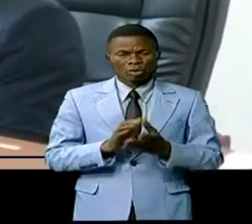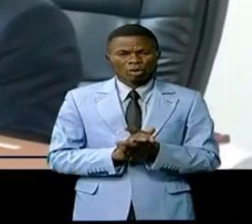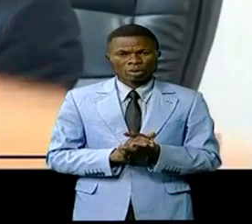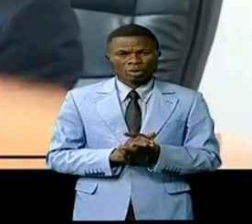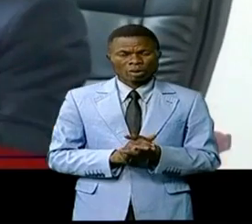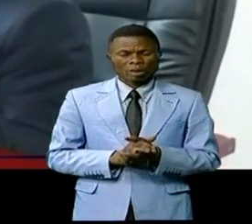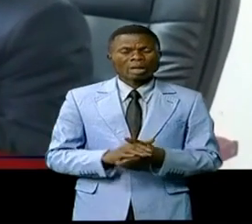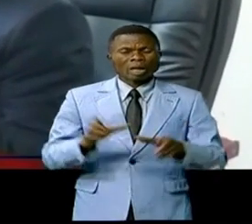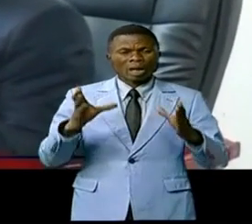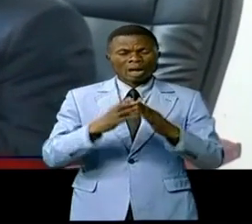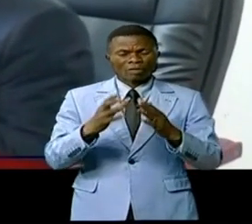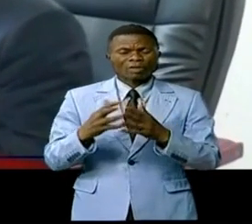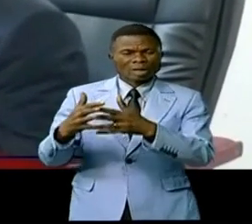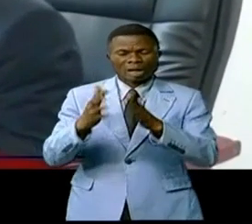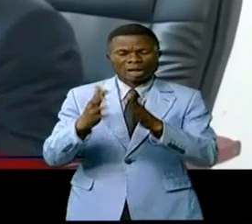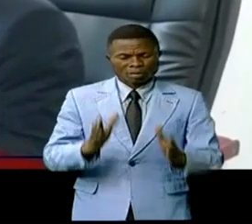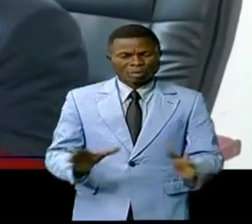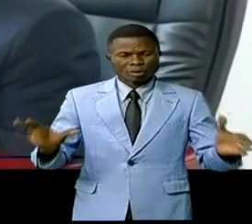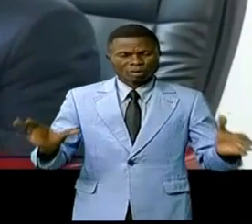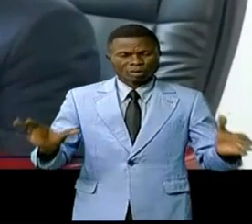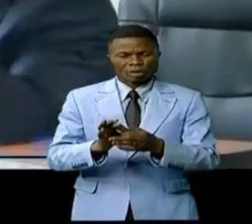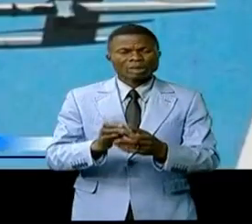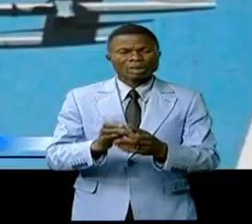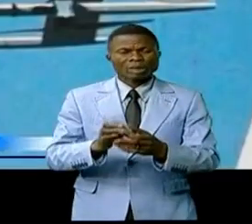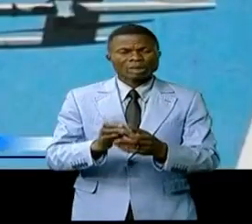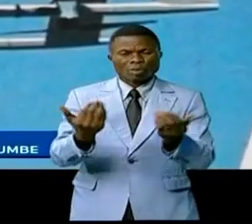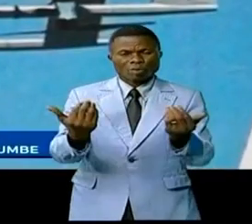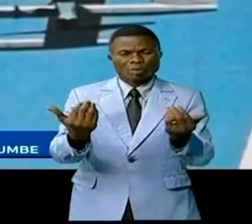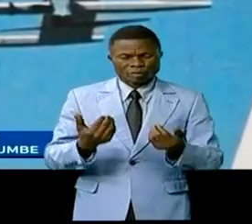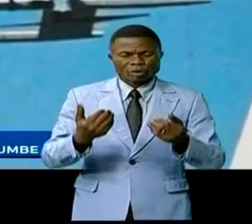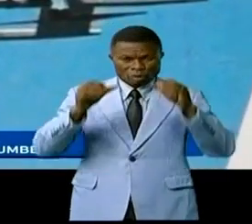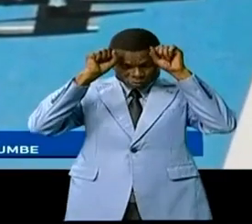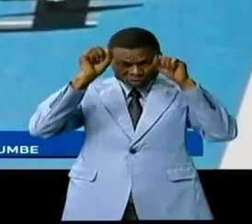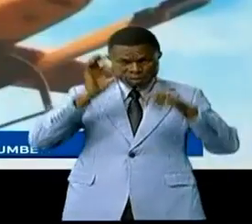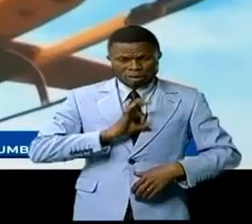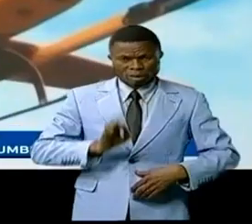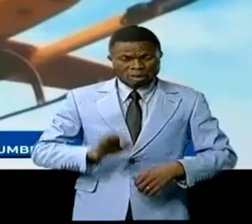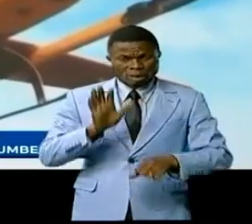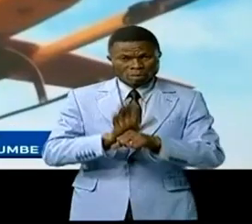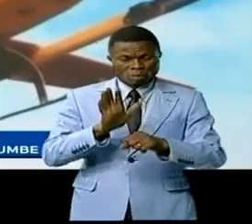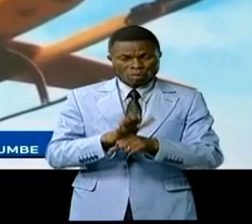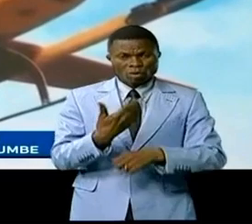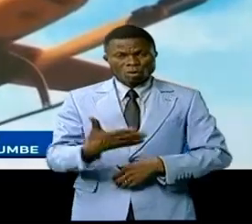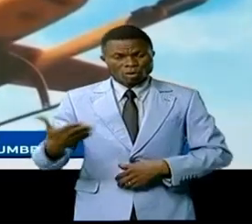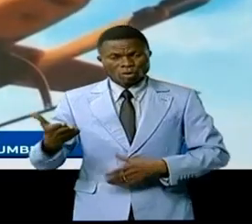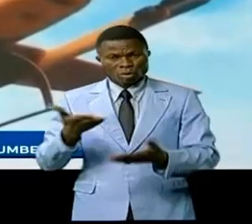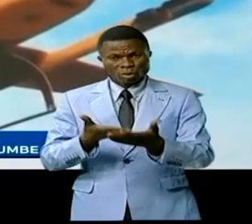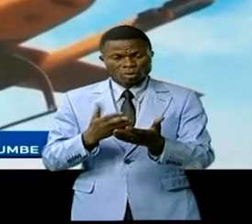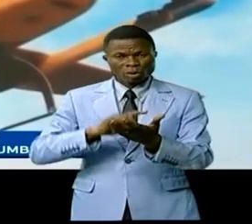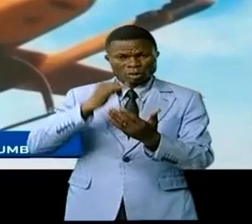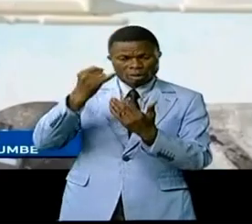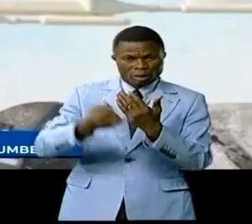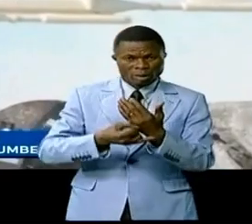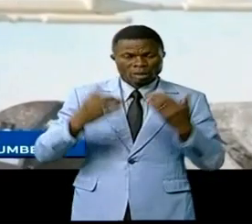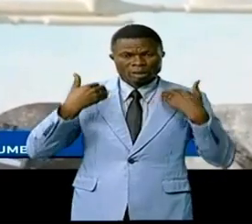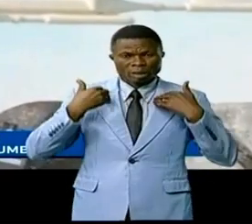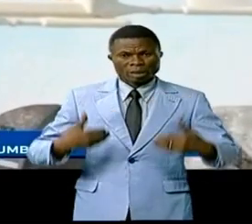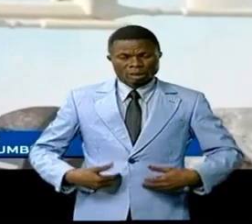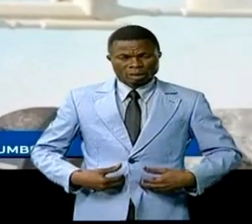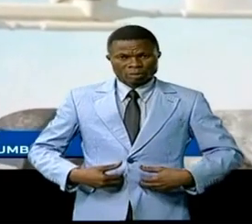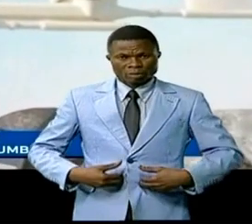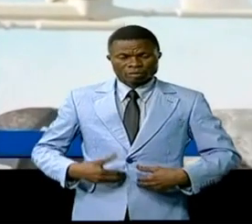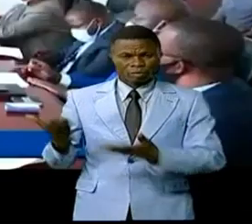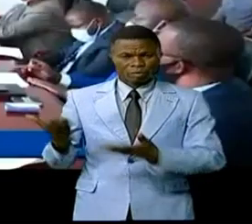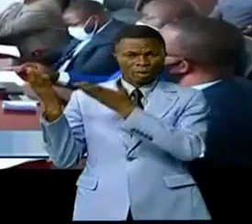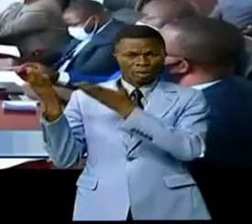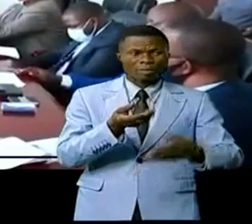Américains. Et c ça la volonté du président de la République. Plusieurs domaines sont concernés par ce projet, dont la santé avec les transports de